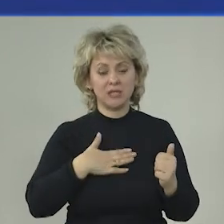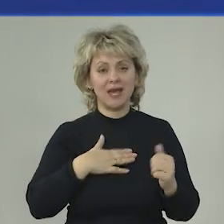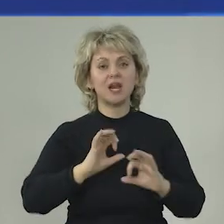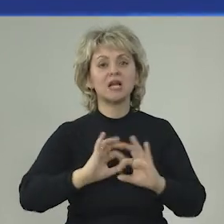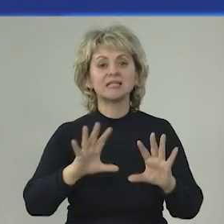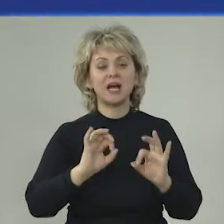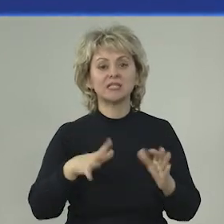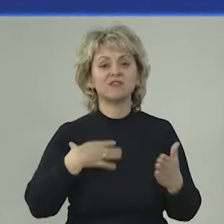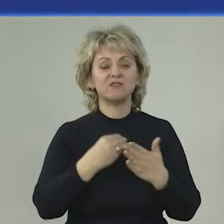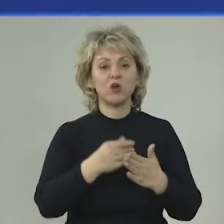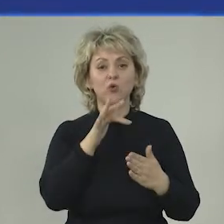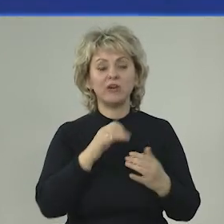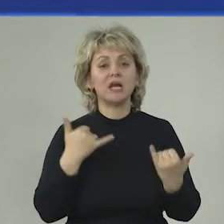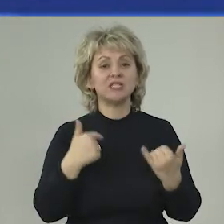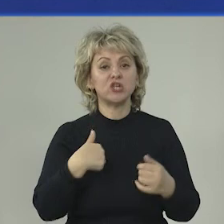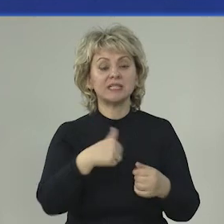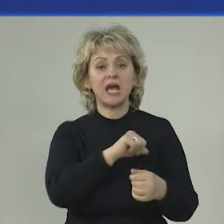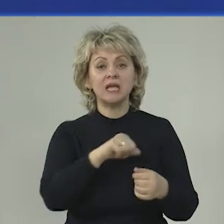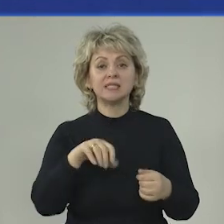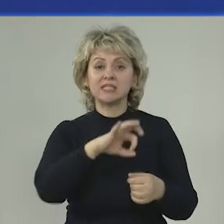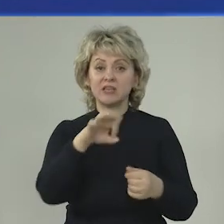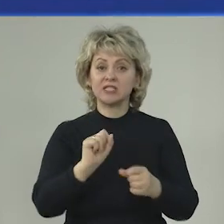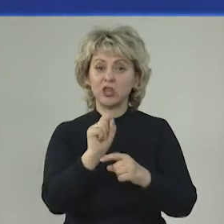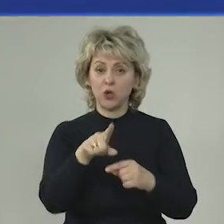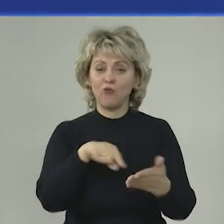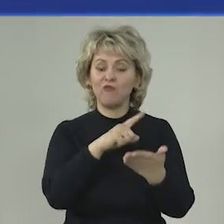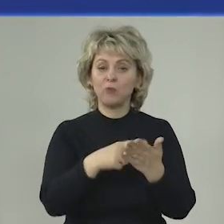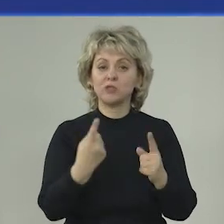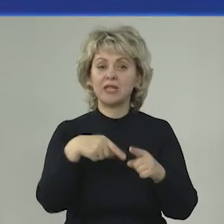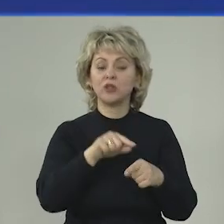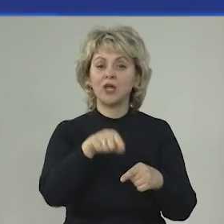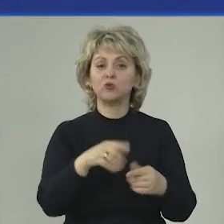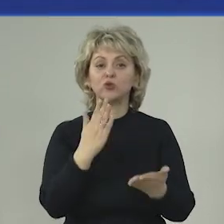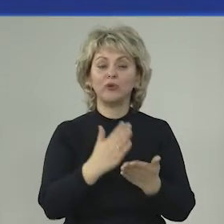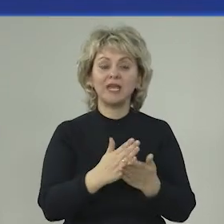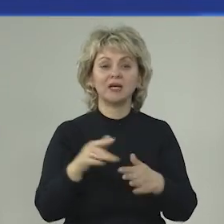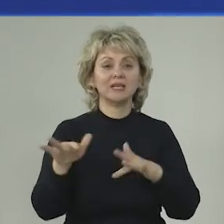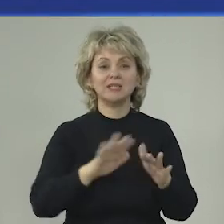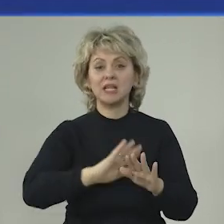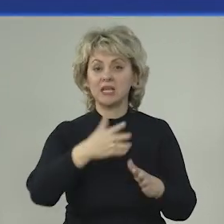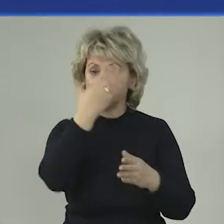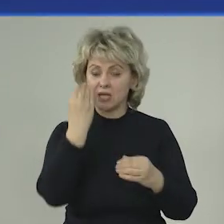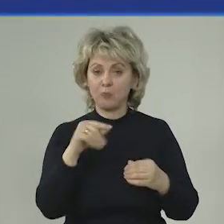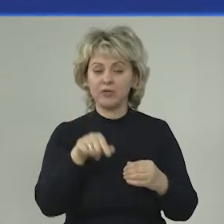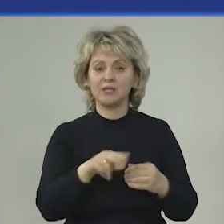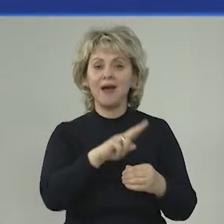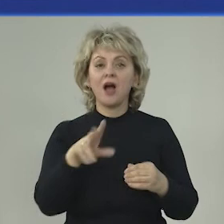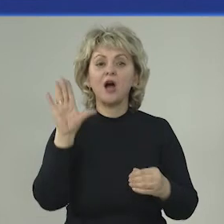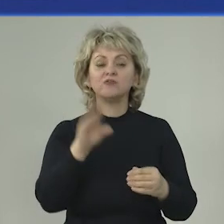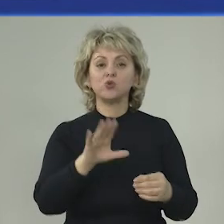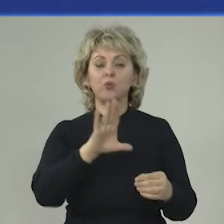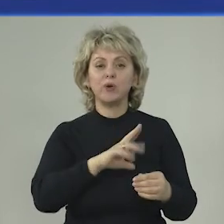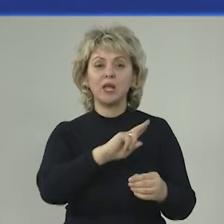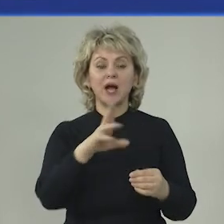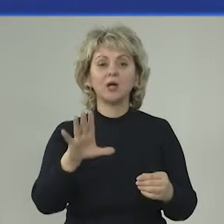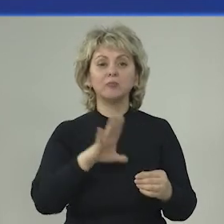рассказывали в свое время, а сейчас я им сам лишний раз задаю вопросы, для того, чтобы некоторые вещи не забыть. Как